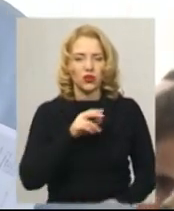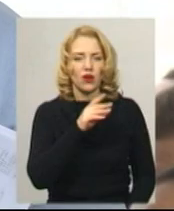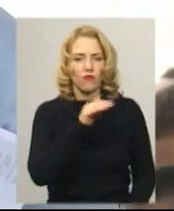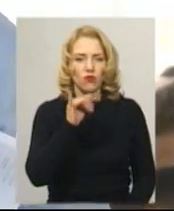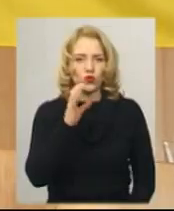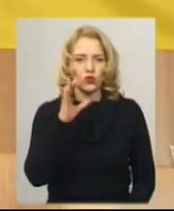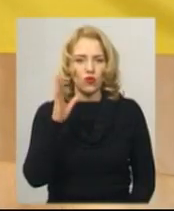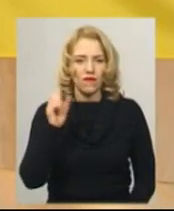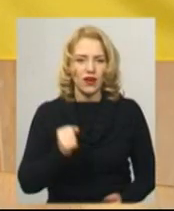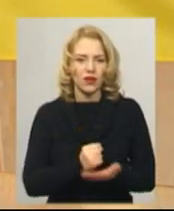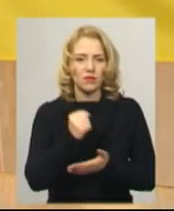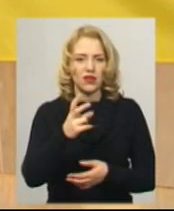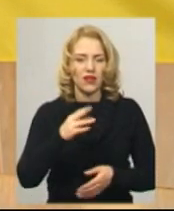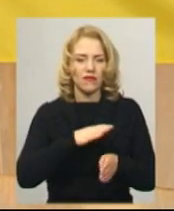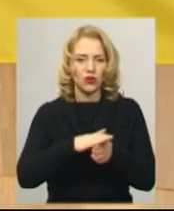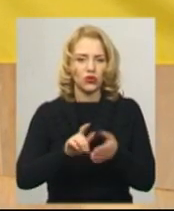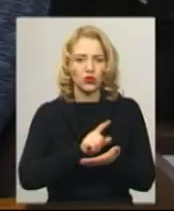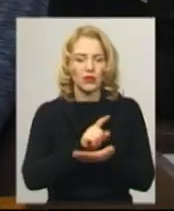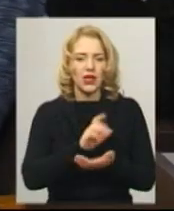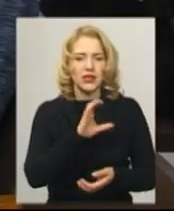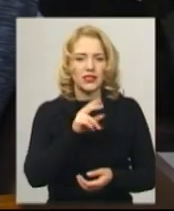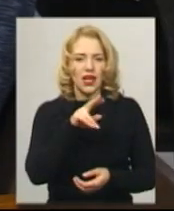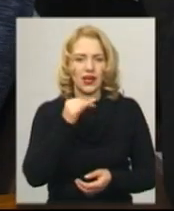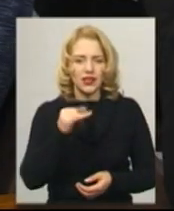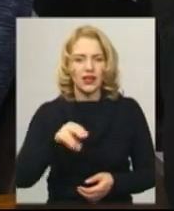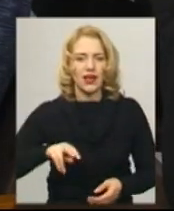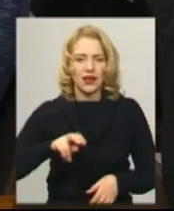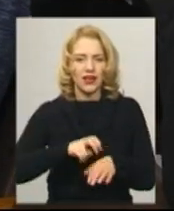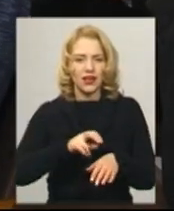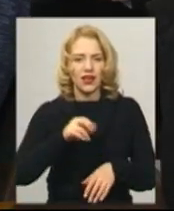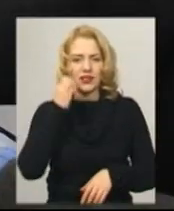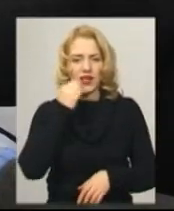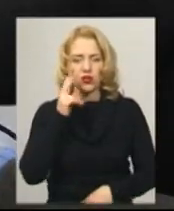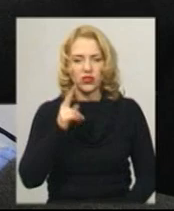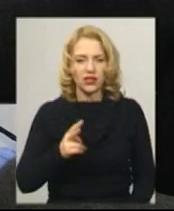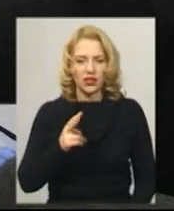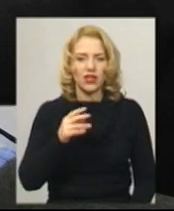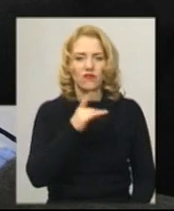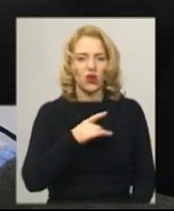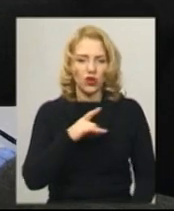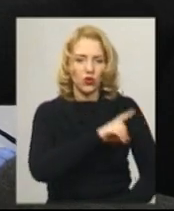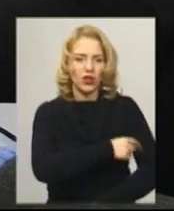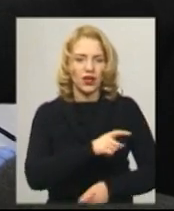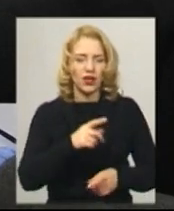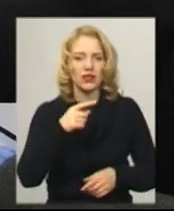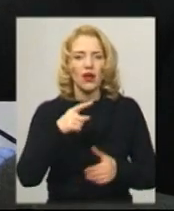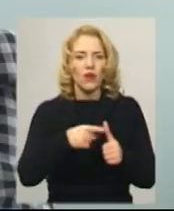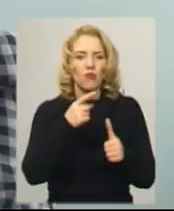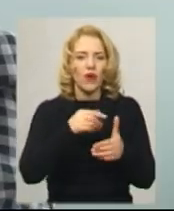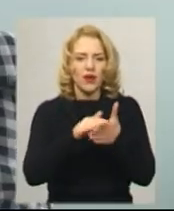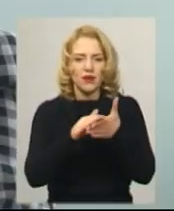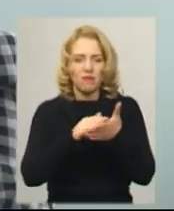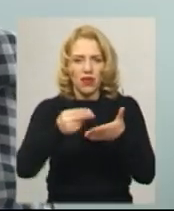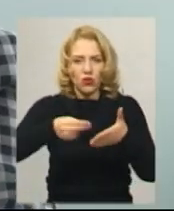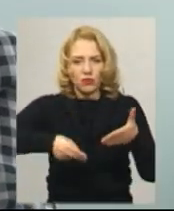призначити на цю посаду виконуючий обов'язки Дмитра Саліпу, лікаря Старокостянтинівської райлікарні, депутати голосують поіменно, ставлять підписи на папері.